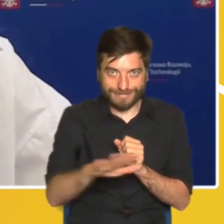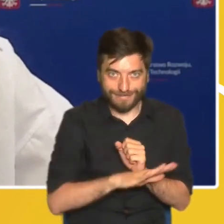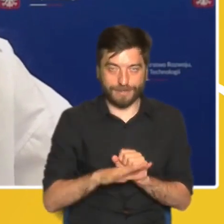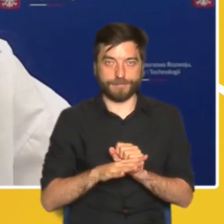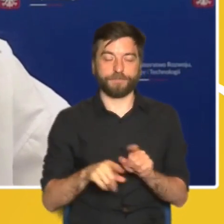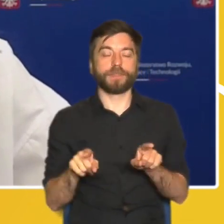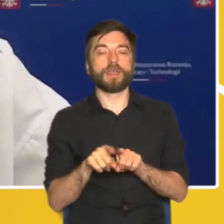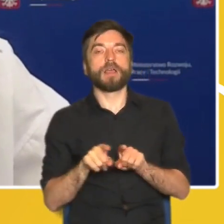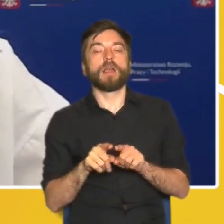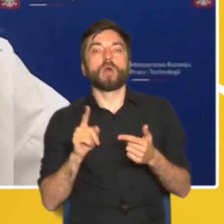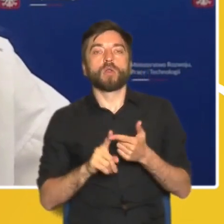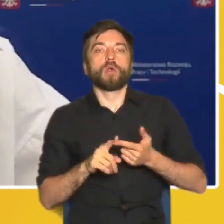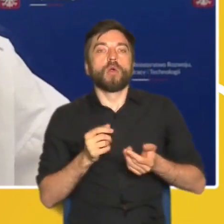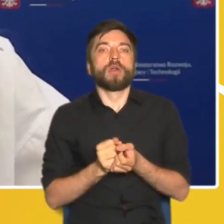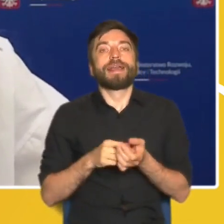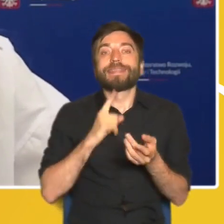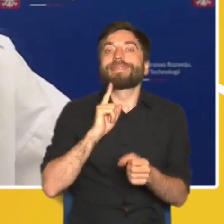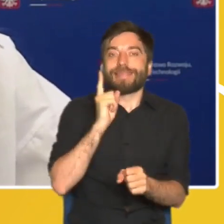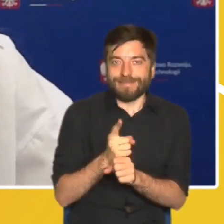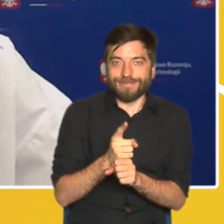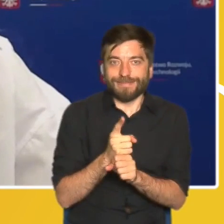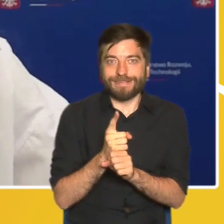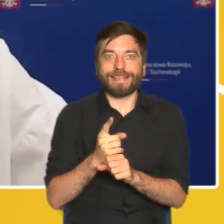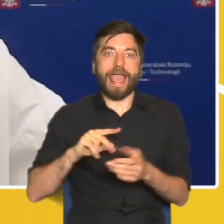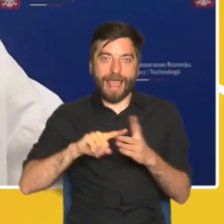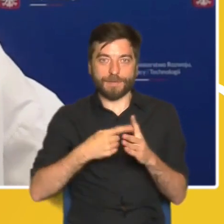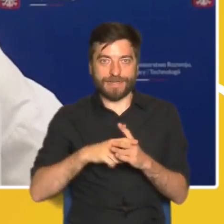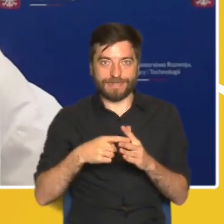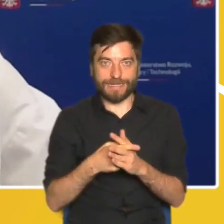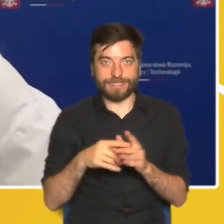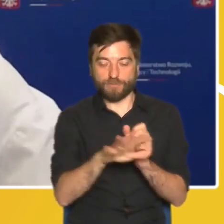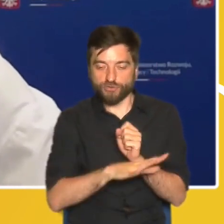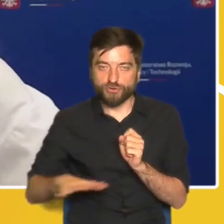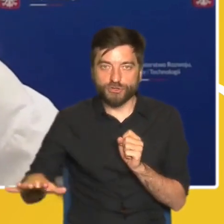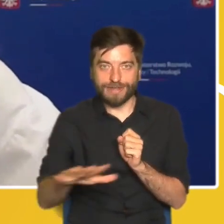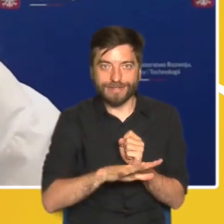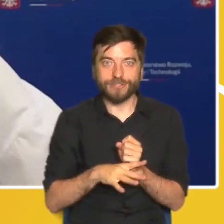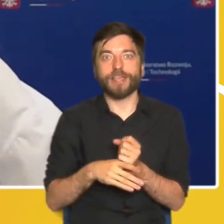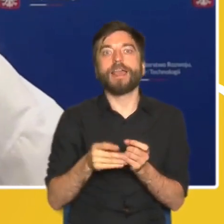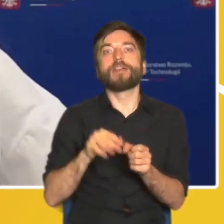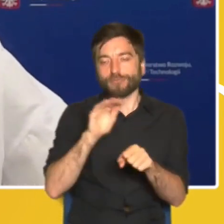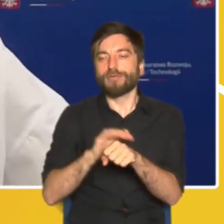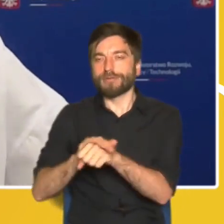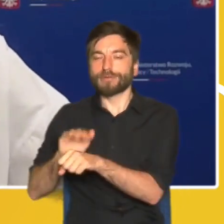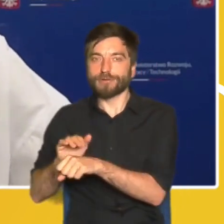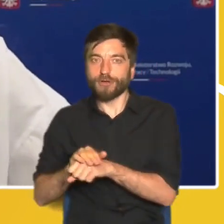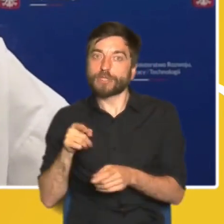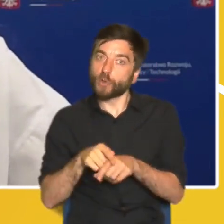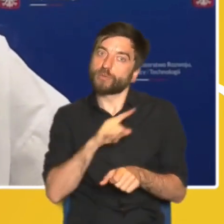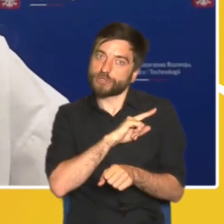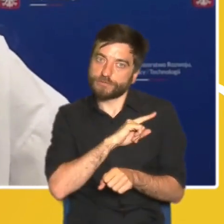decyzji administracyjnych lokalizujących zabudowę do obszarów o faktycznym wysokim stopniu zagospodarowania, czyli